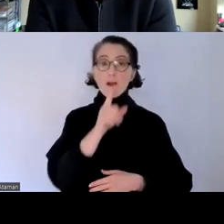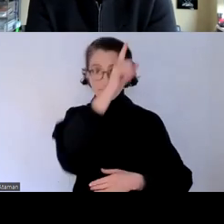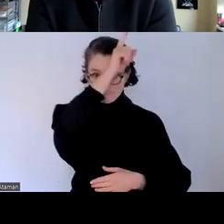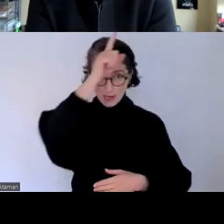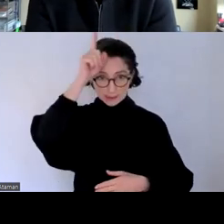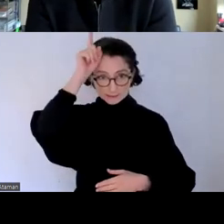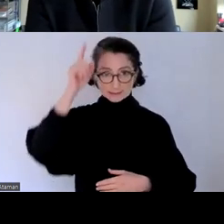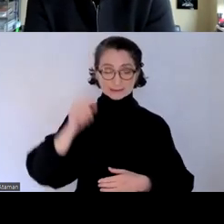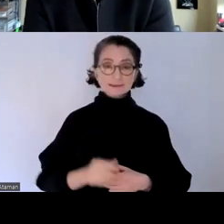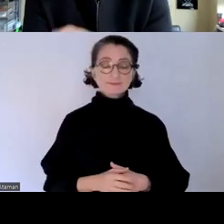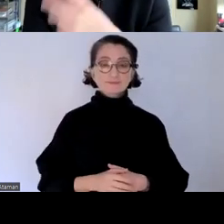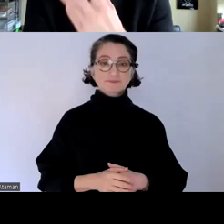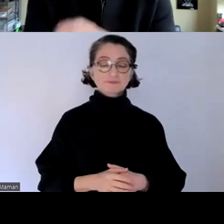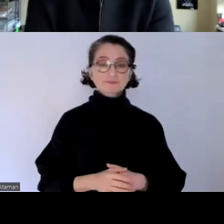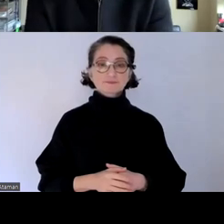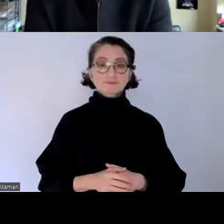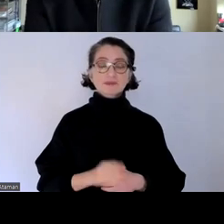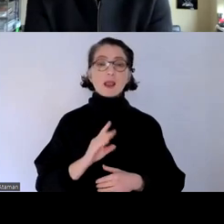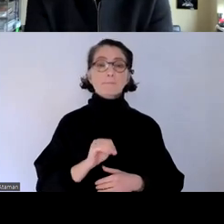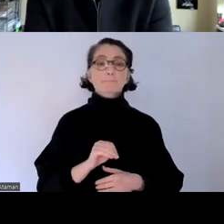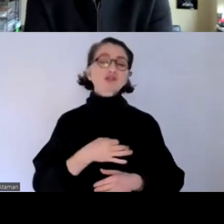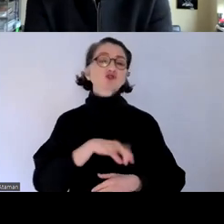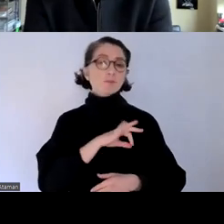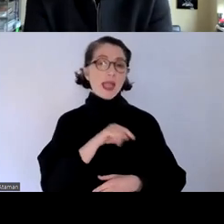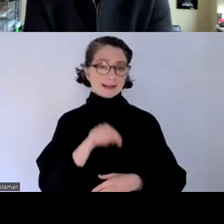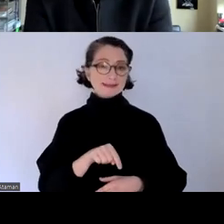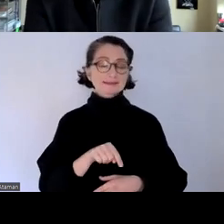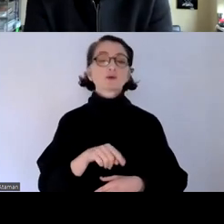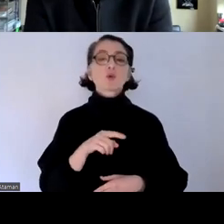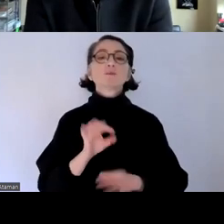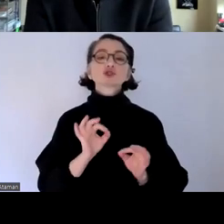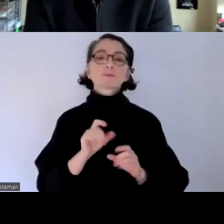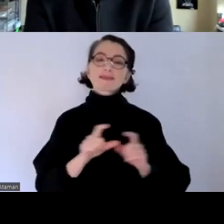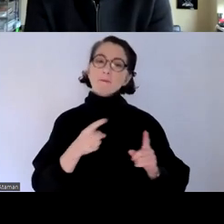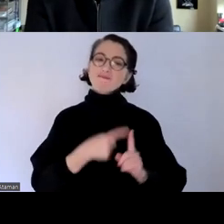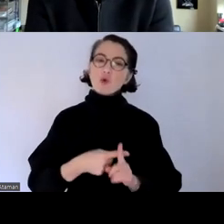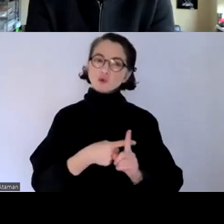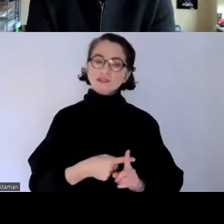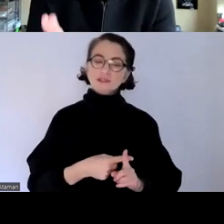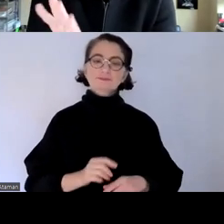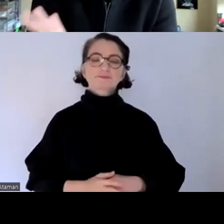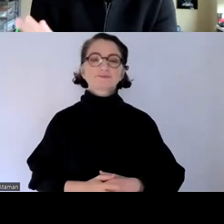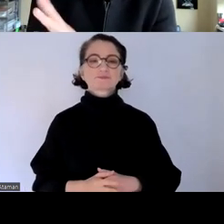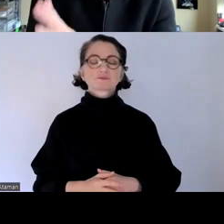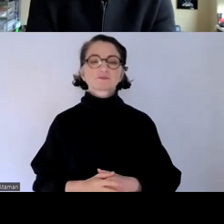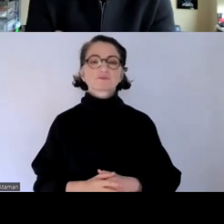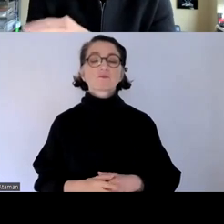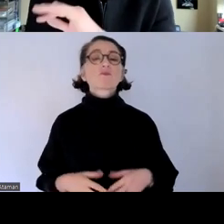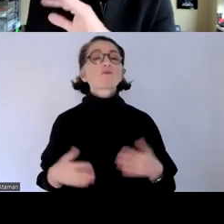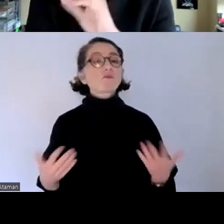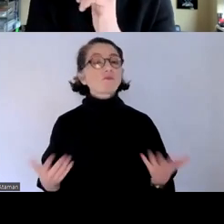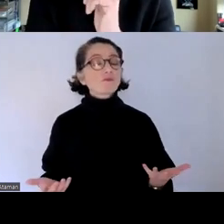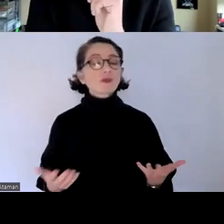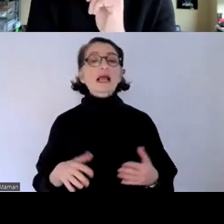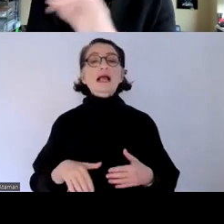ja wo wir dann eben an bestimmten themengebieten auch arbeiten es gibt dann darüber hinaus nochmal einen